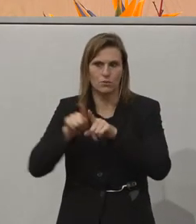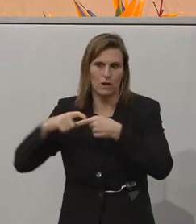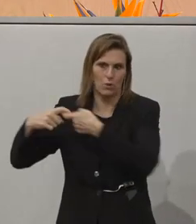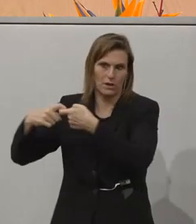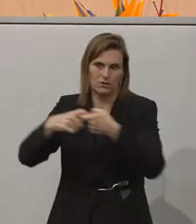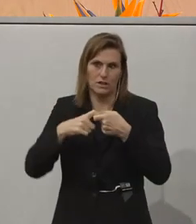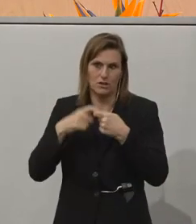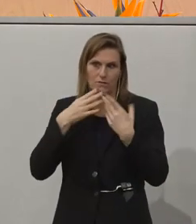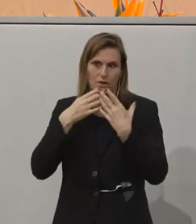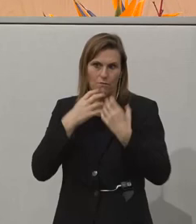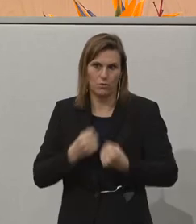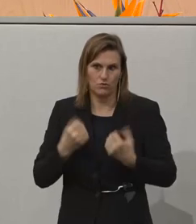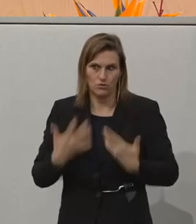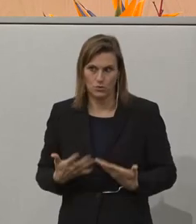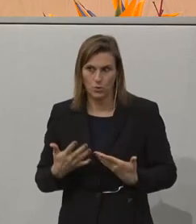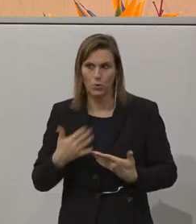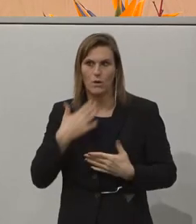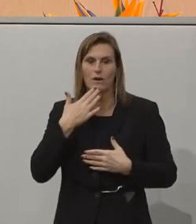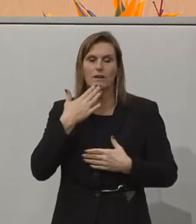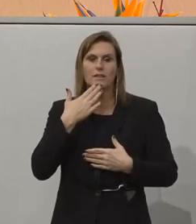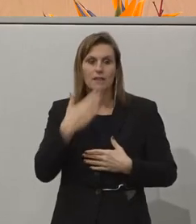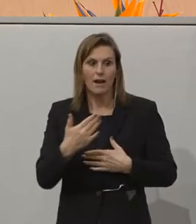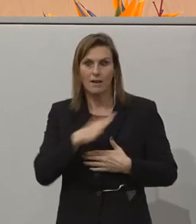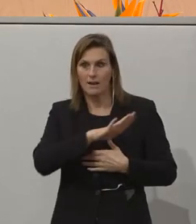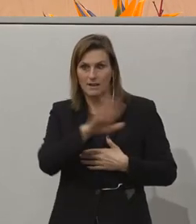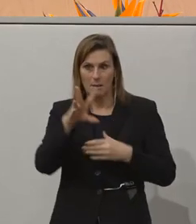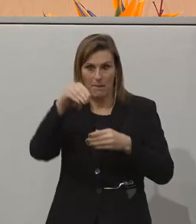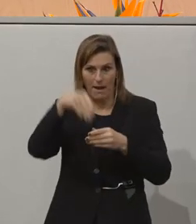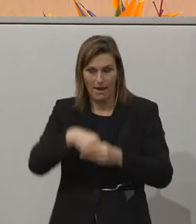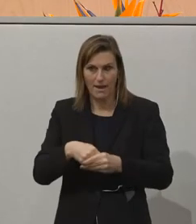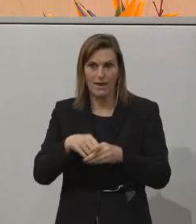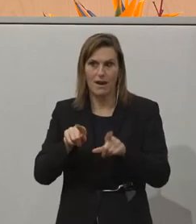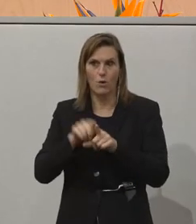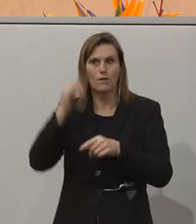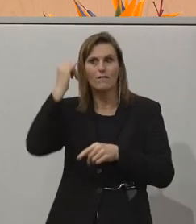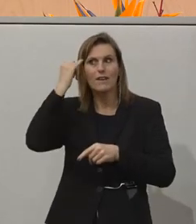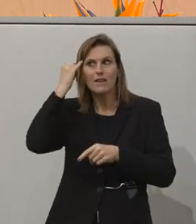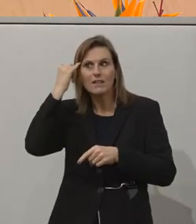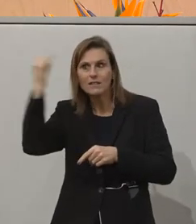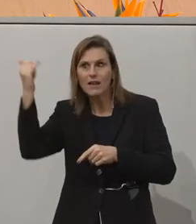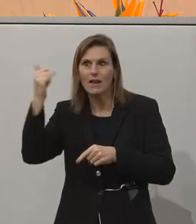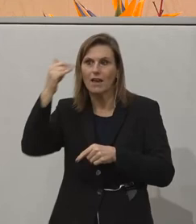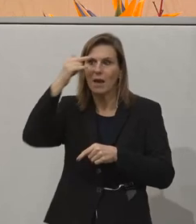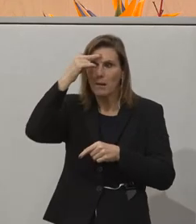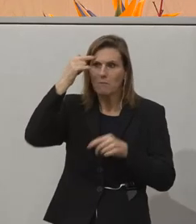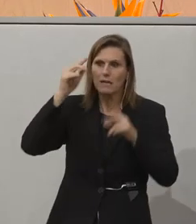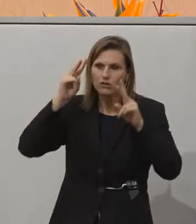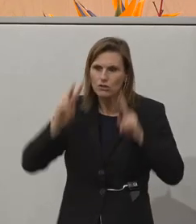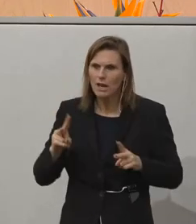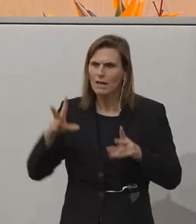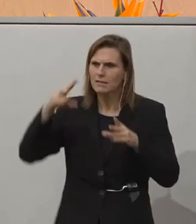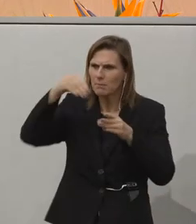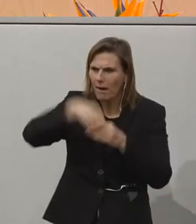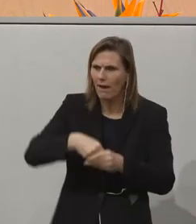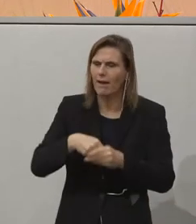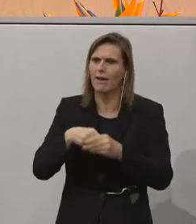Das ist unser Wunsch und wir danken Ihnen, dass Sie daran teilhaben, dass Sie an dieser Idee, an diesem Menschenrecht partizipieren und wir